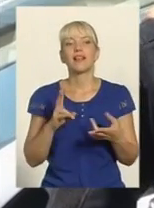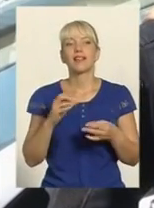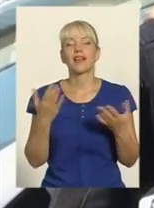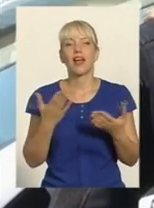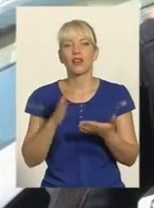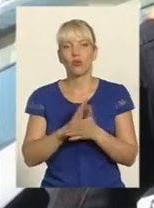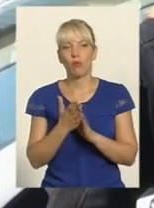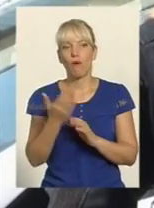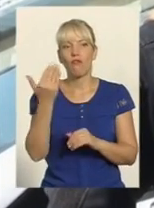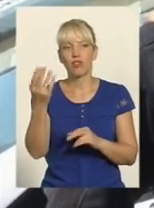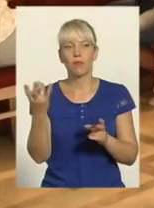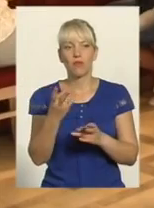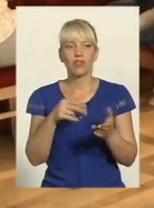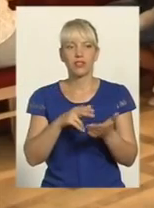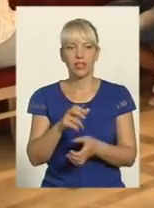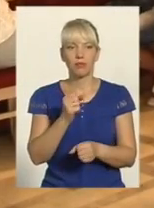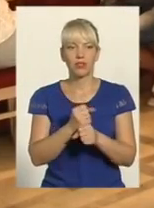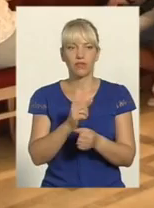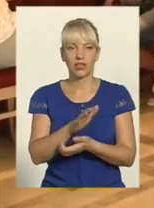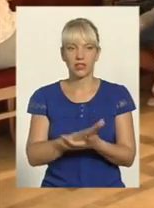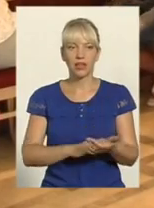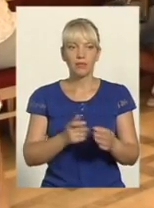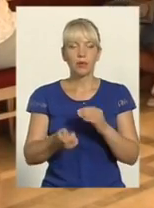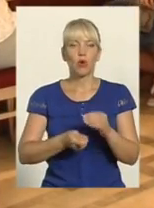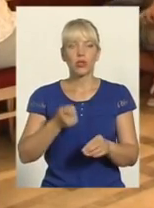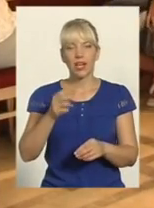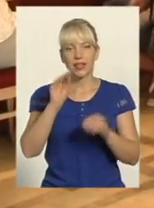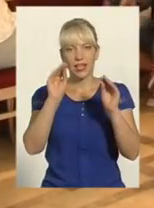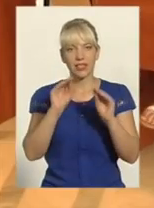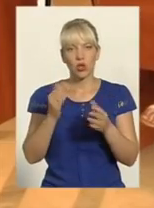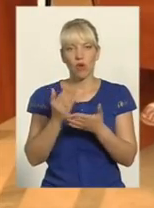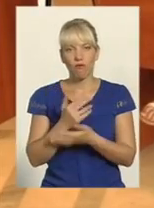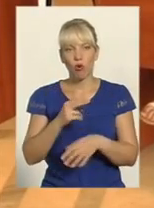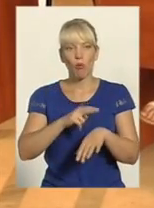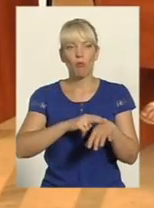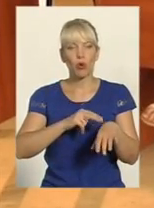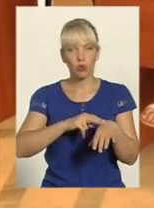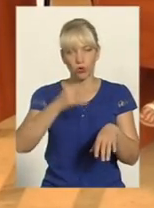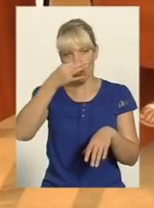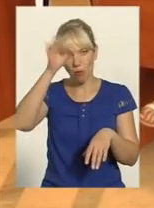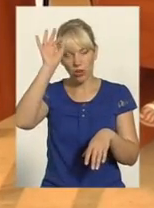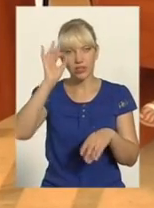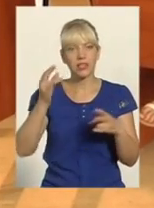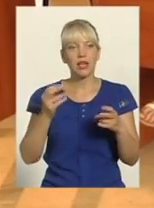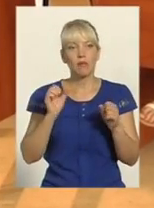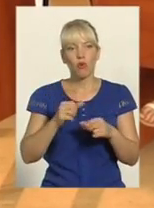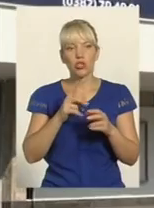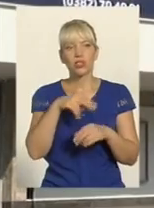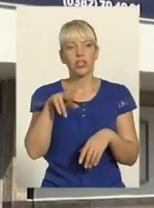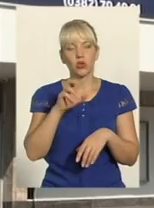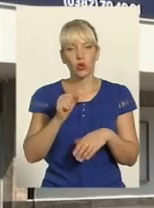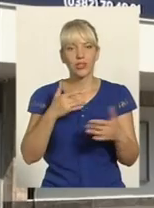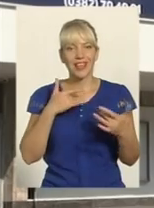мають йти, працювати далі Подати анкету до нової патрульної поліції можна у приміщенні Хмельницького академічного театру імені